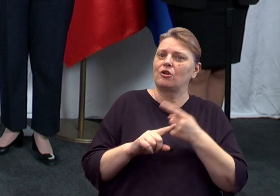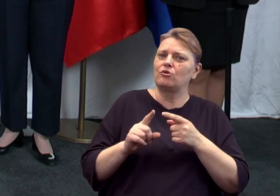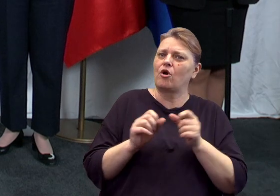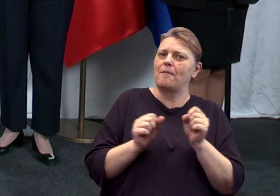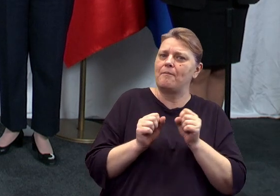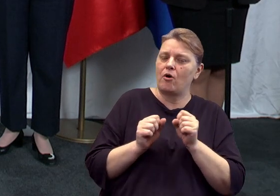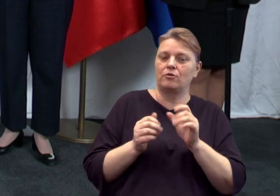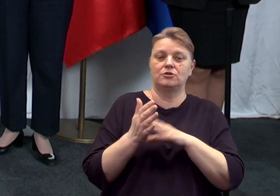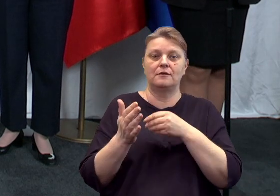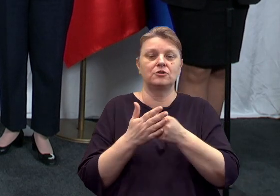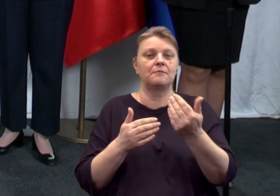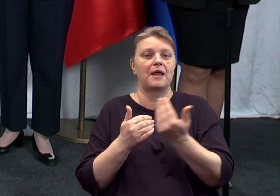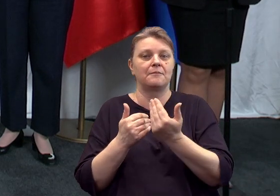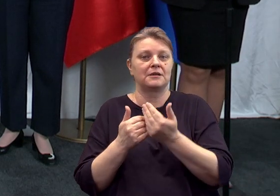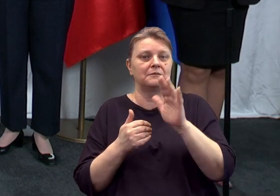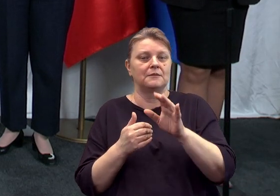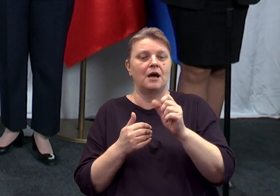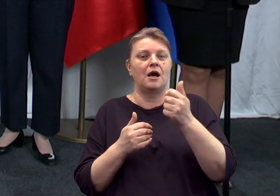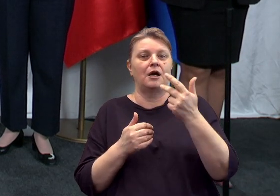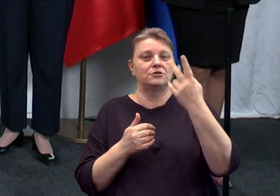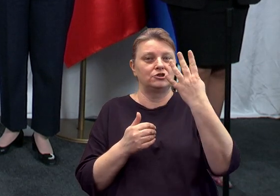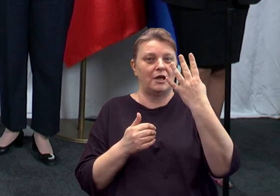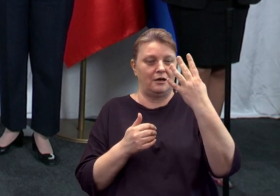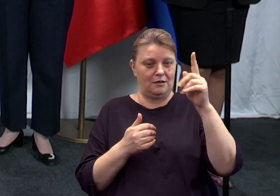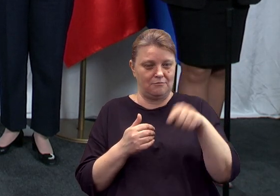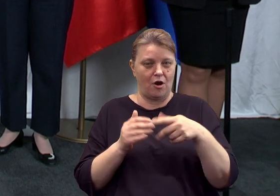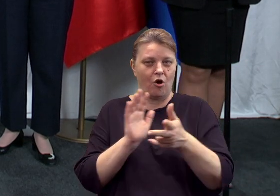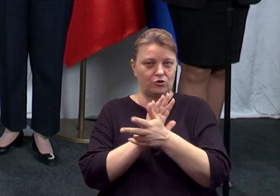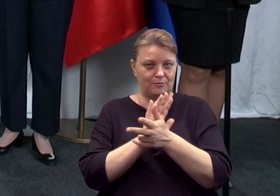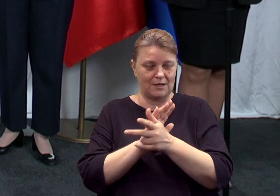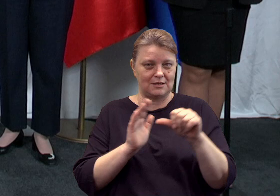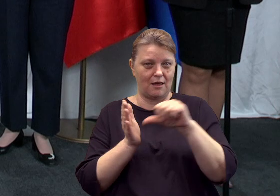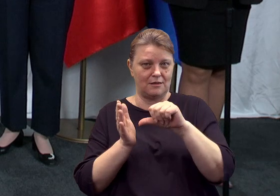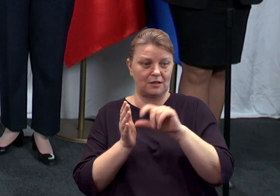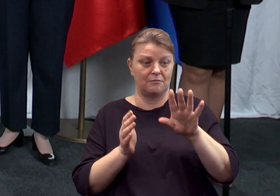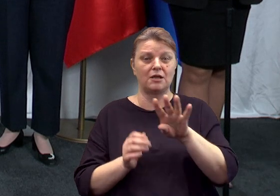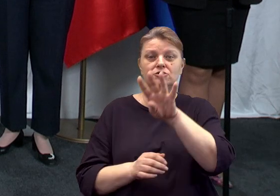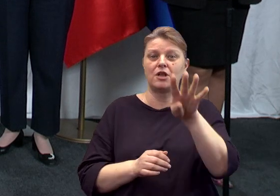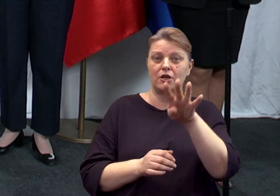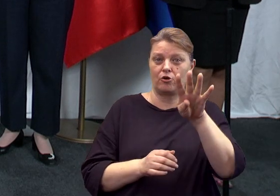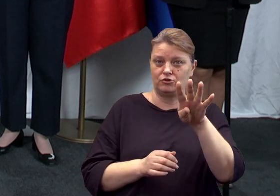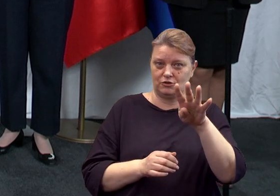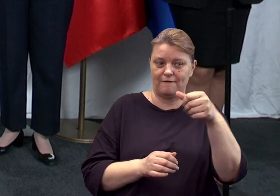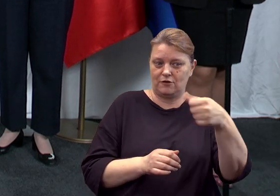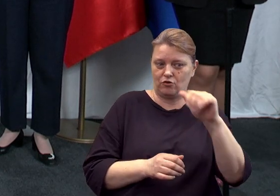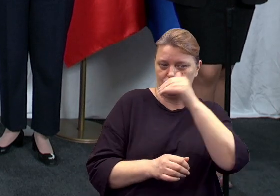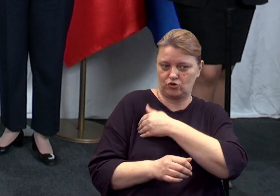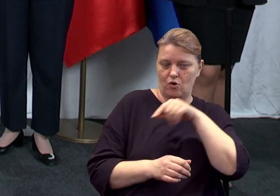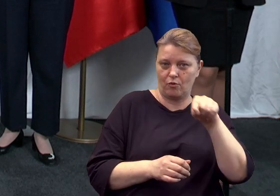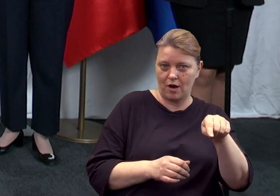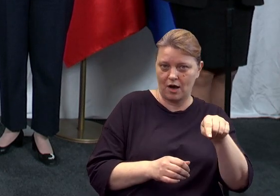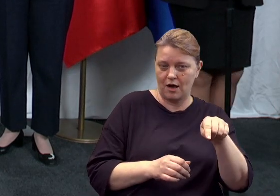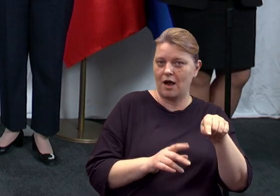matematyk, który ma 4,18 etatu, bo ma 4 godziny w tygodniu w jednej szkole, będzie miał